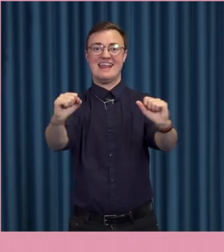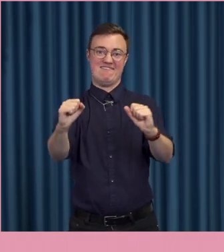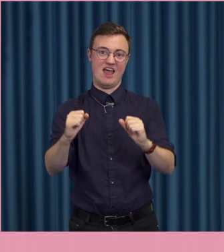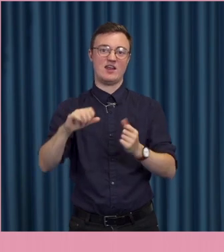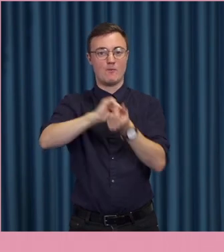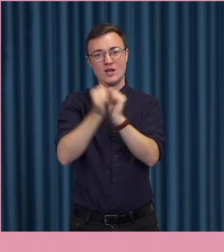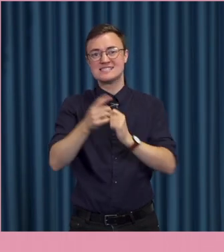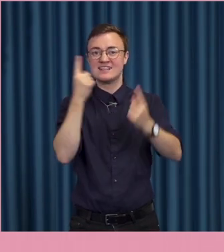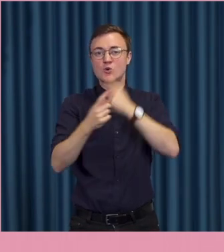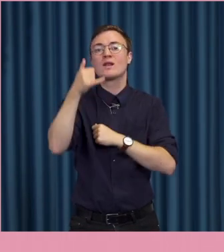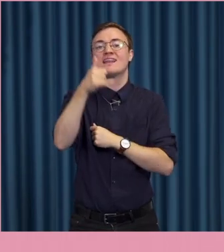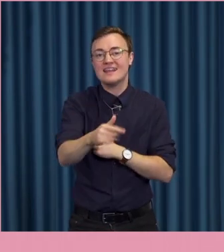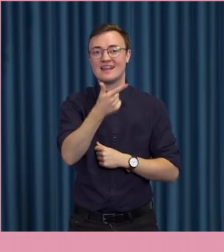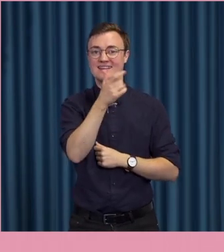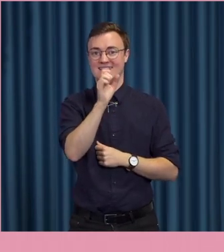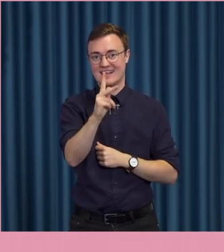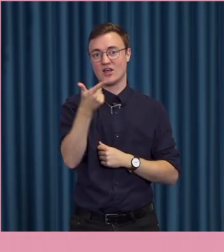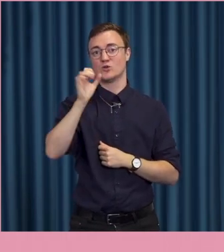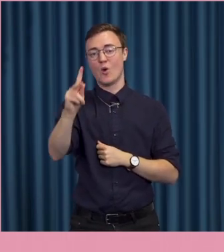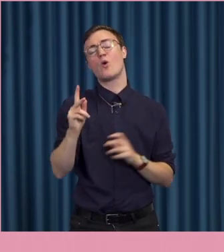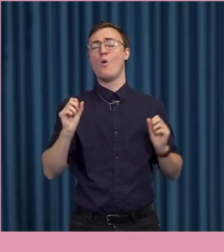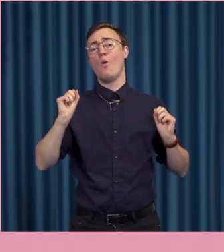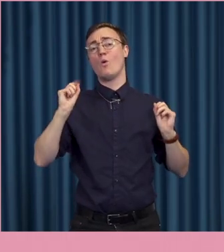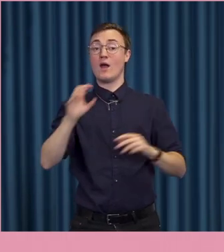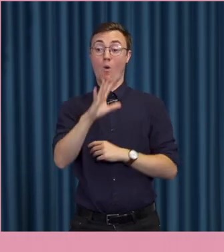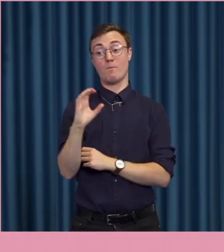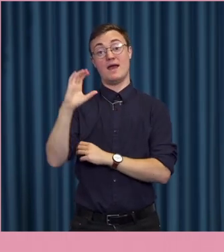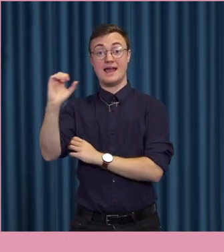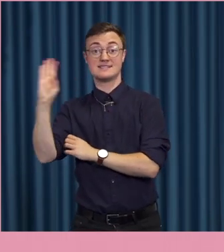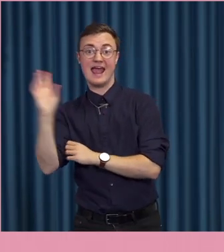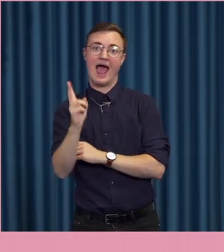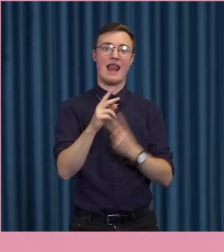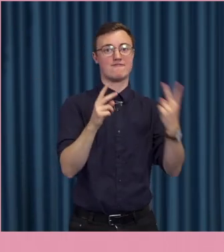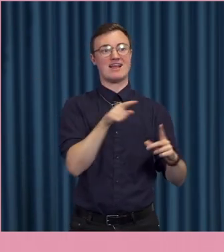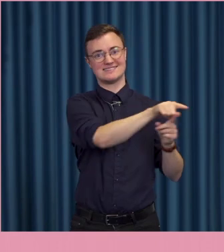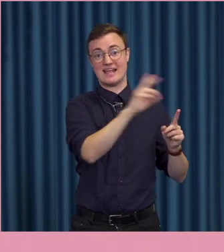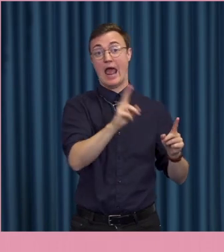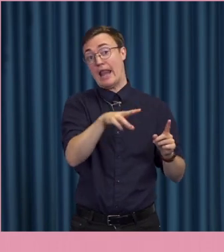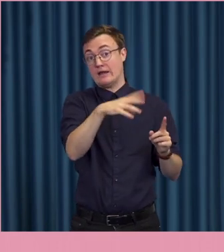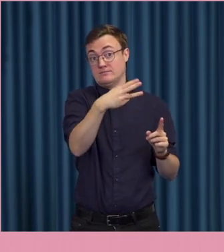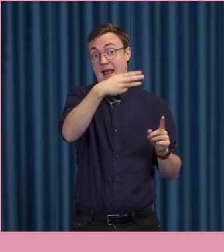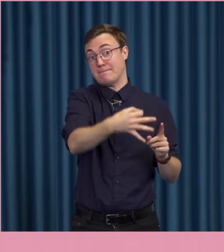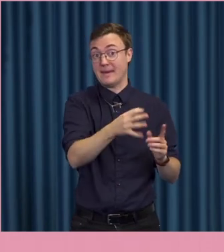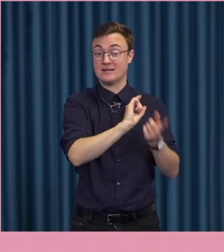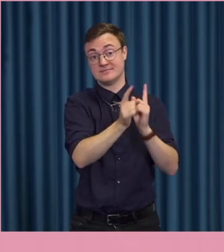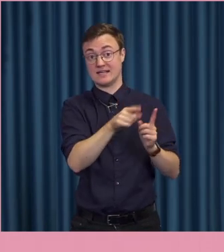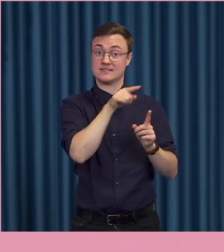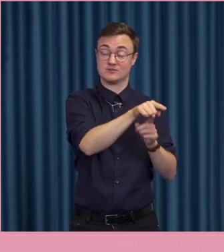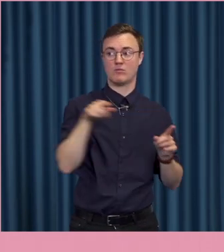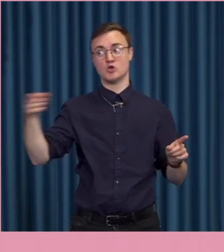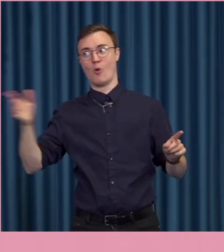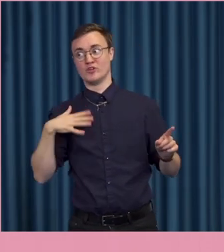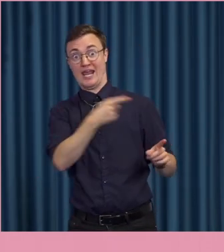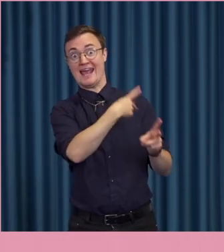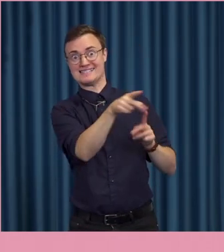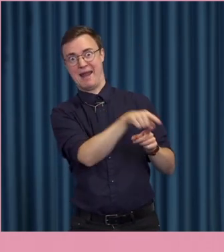diskussionen där. Då är det väl säkert så att om en Sverigedemokrat eller en vänsterpartist. Eller kanske en miljöpartist som enligt den andra sidan hör till